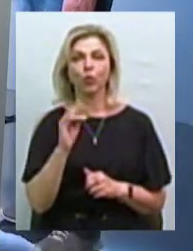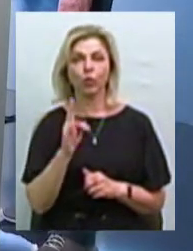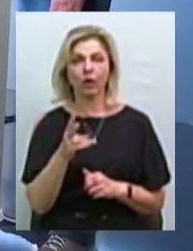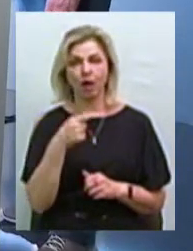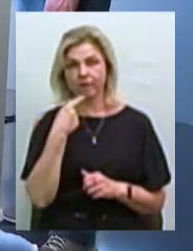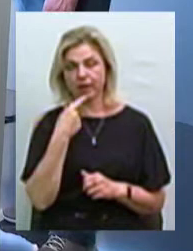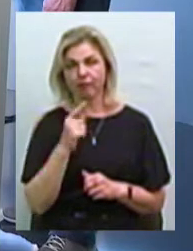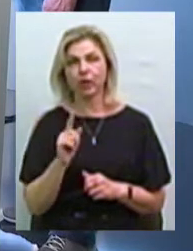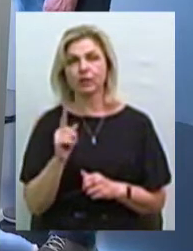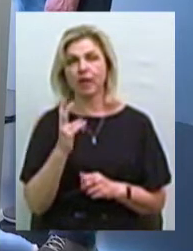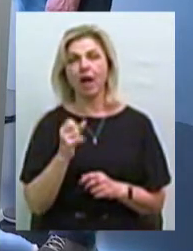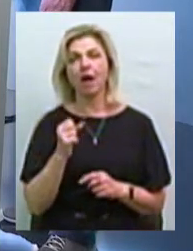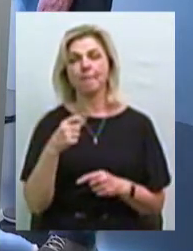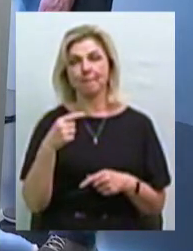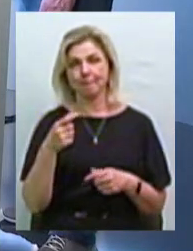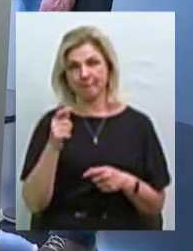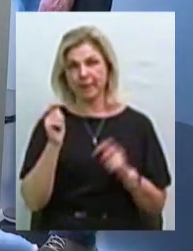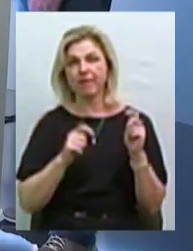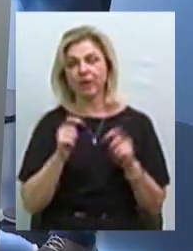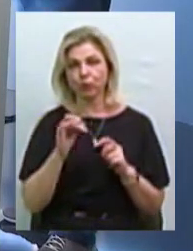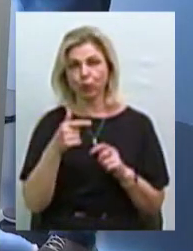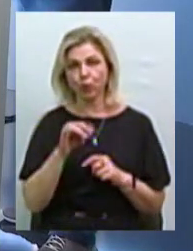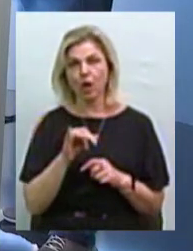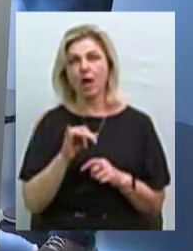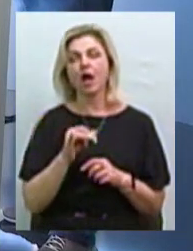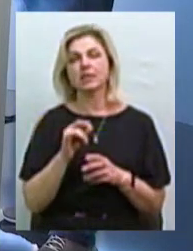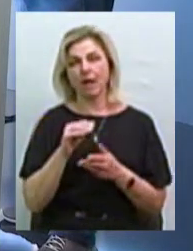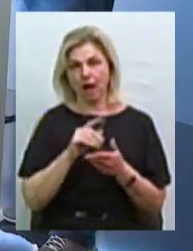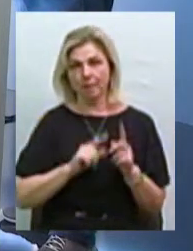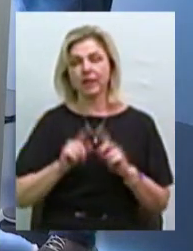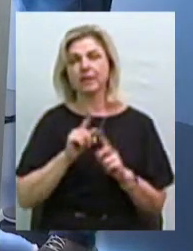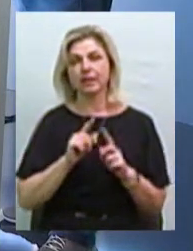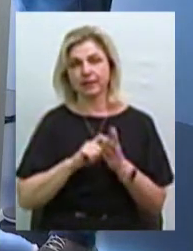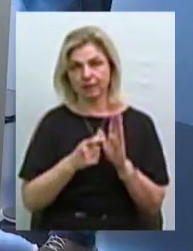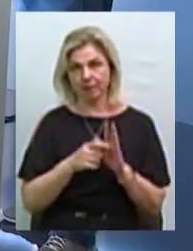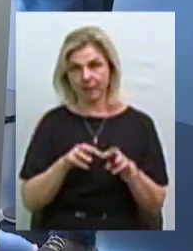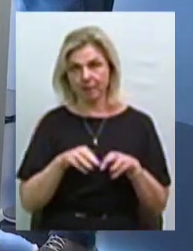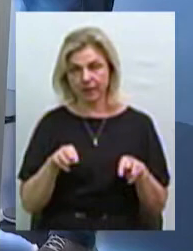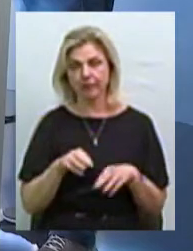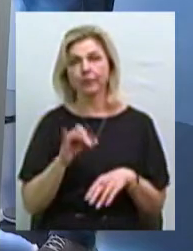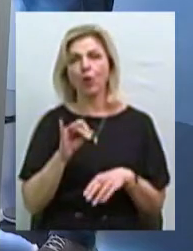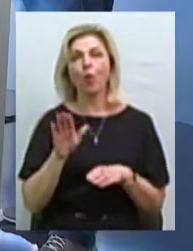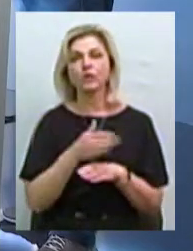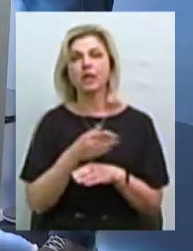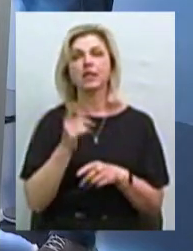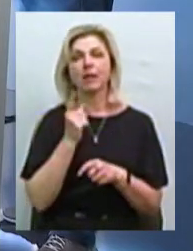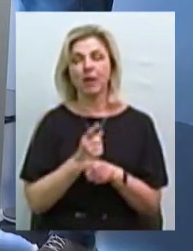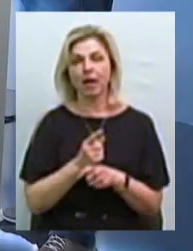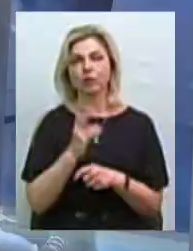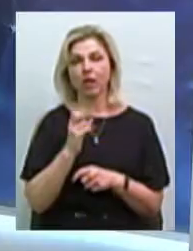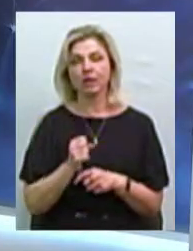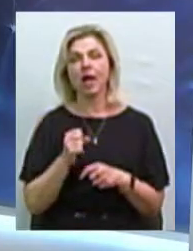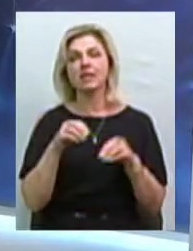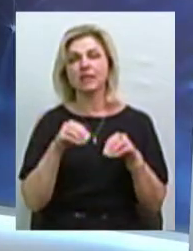на брифінгу після чергового засідання Кабінету Міністрів. Земельна реформа передбачає пакет законів про зняття мораторію на обіг землі сільського